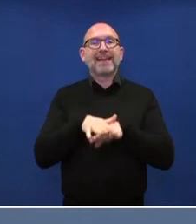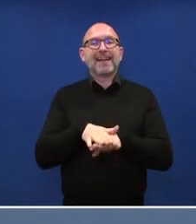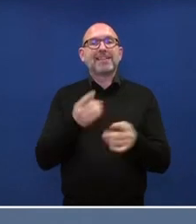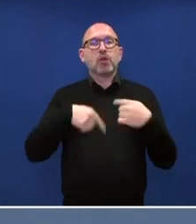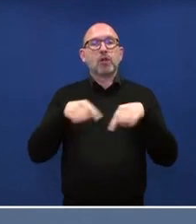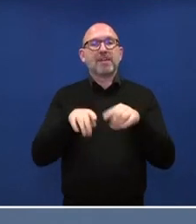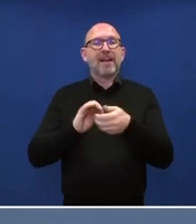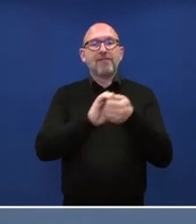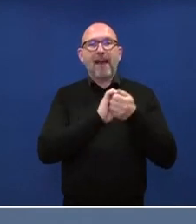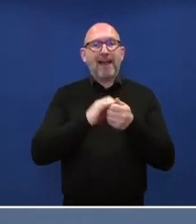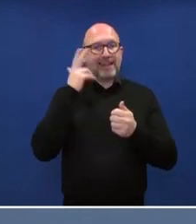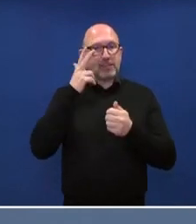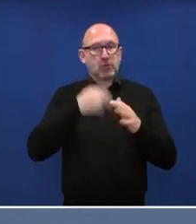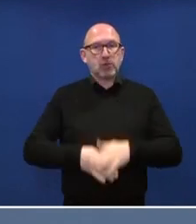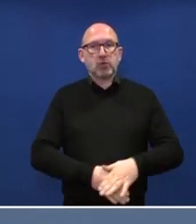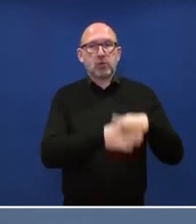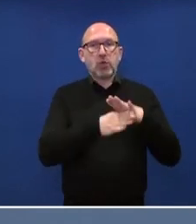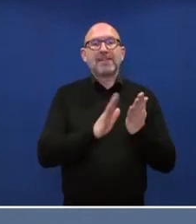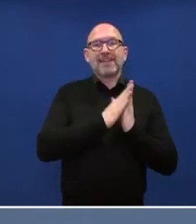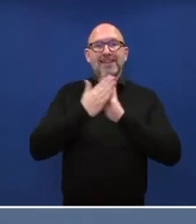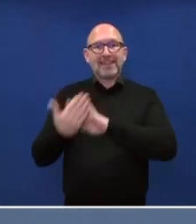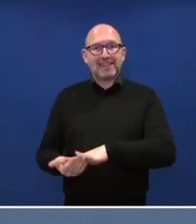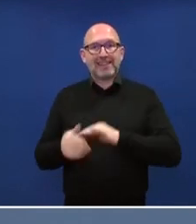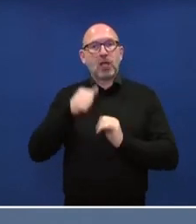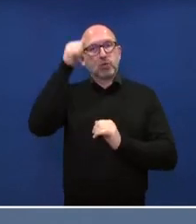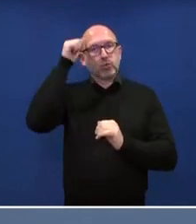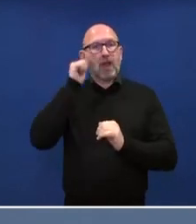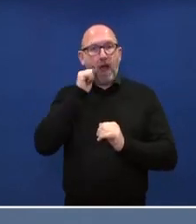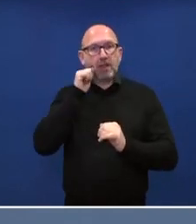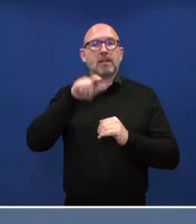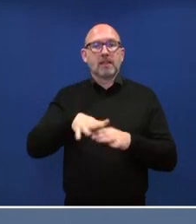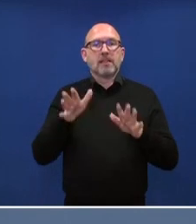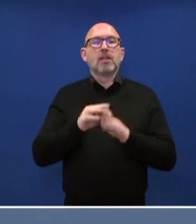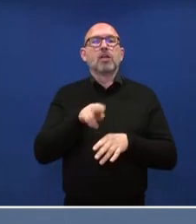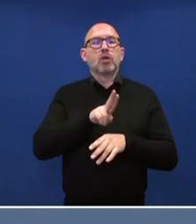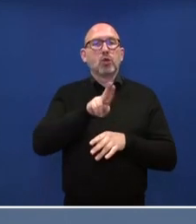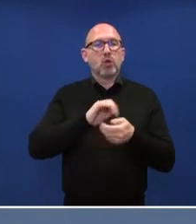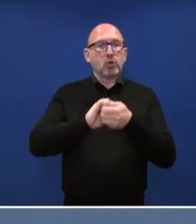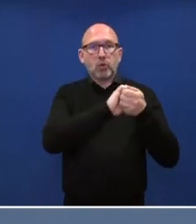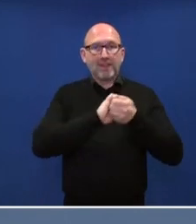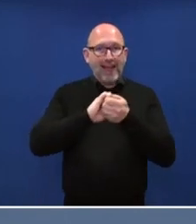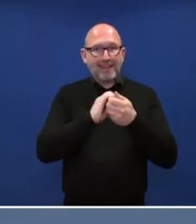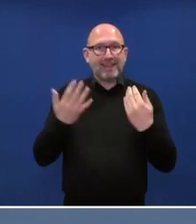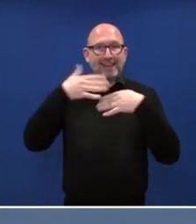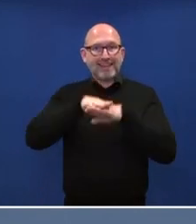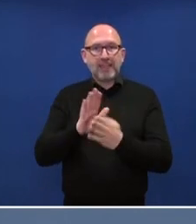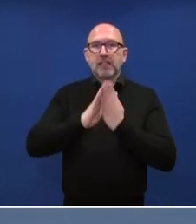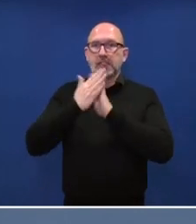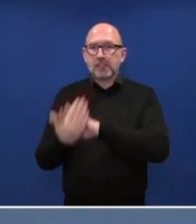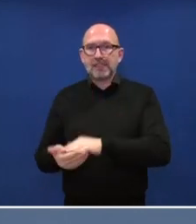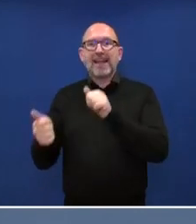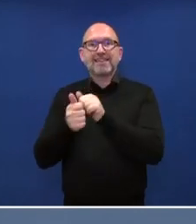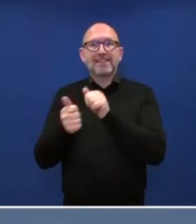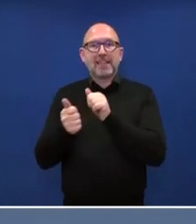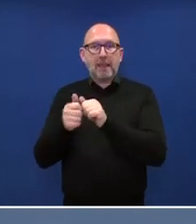der Vereinten Nationen zur Unterstützung der Transition in Sudan, der United Nations Integrated Transition Assistance